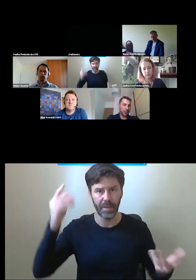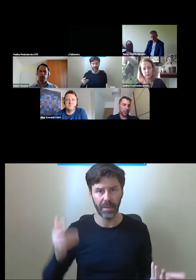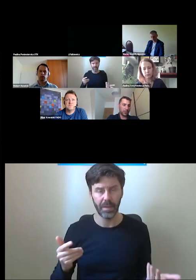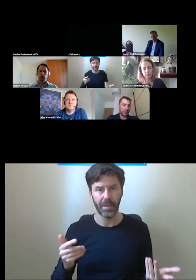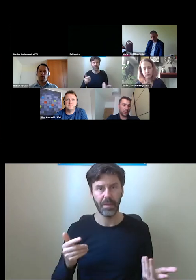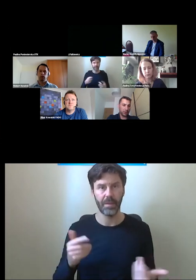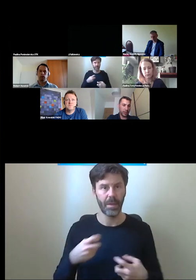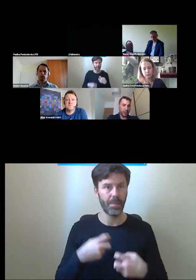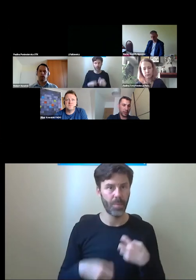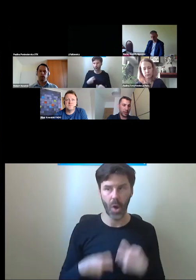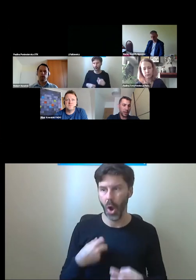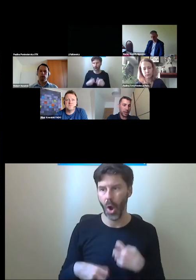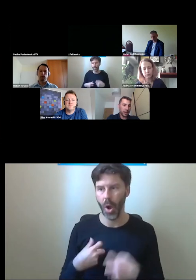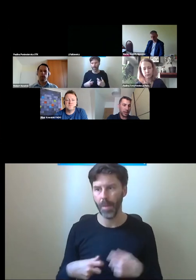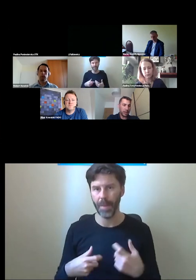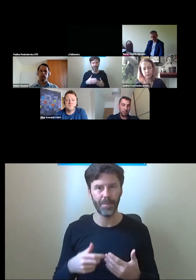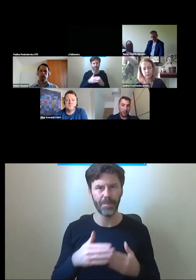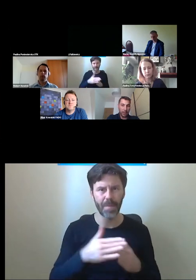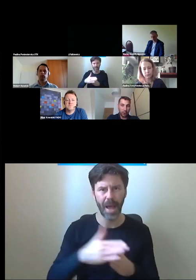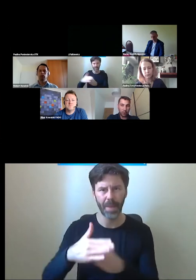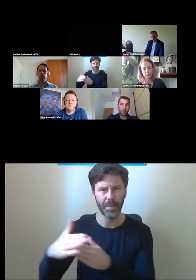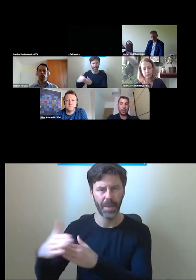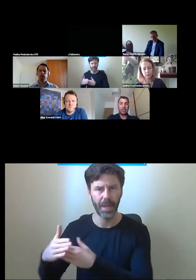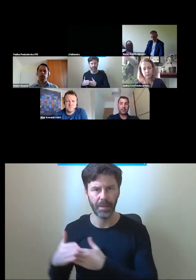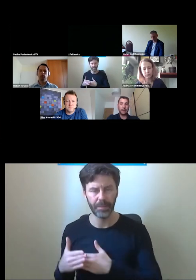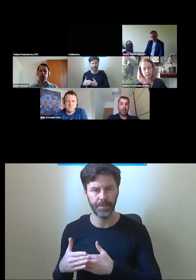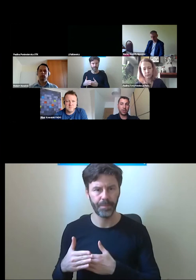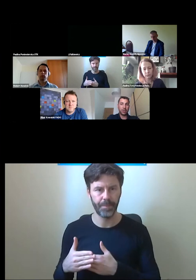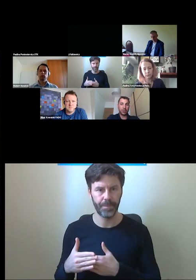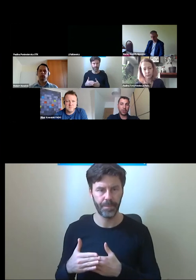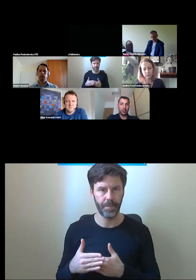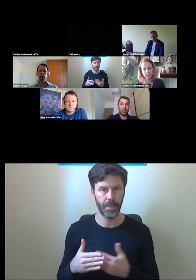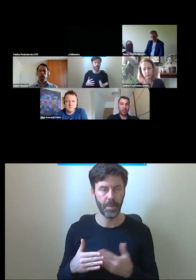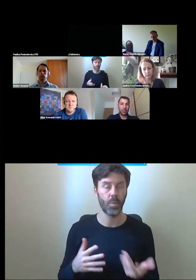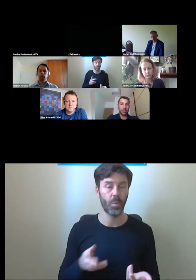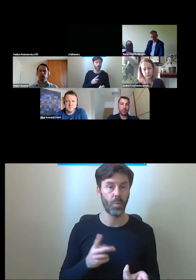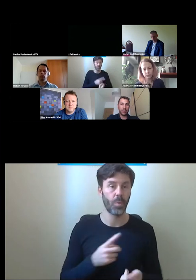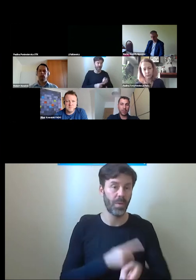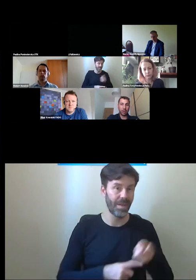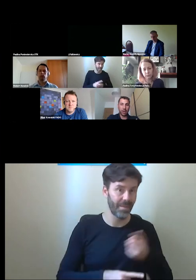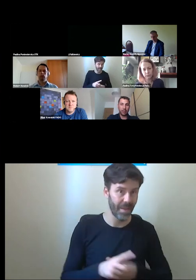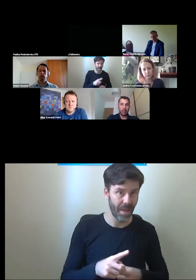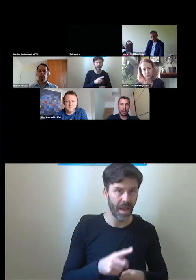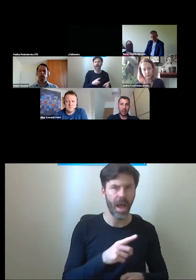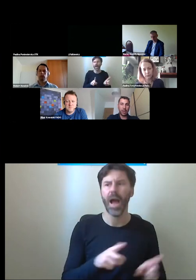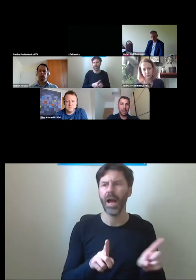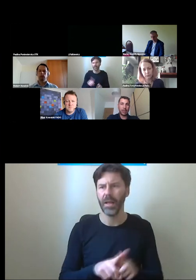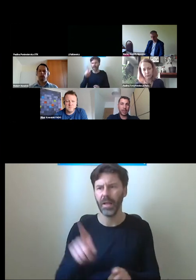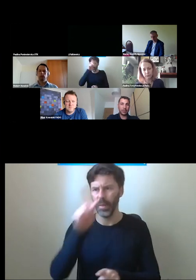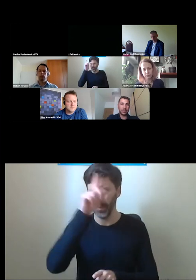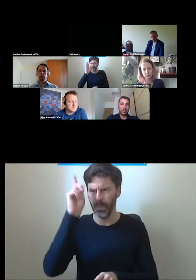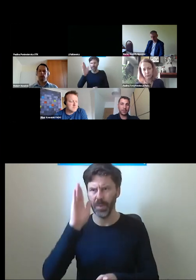stawiamy różnego rodzaju bariery dla osób mniej sprawnych, aby się poruszały, możemy sobie pozwolić na to, aby